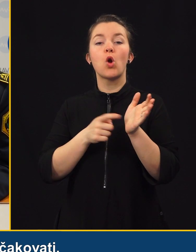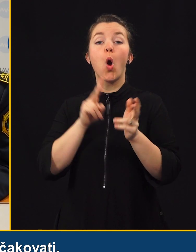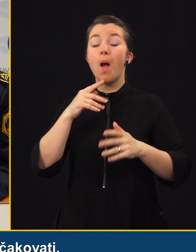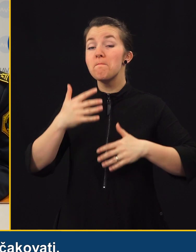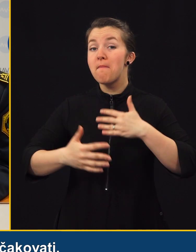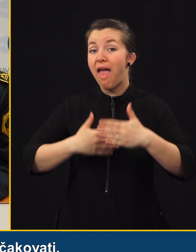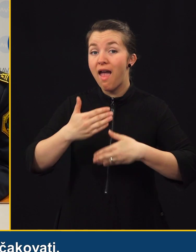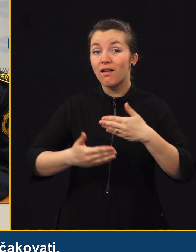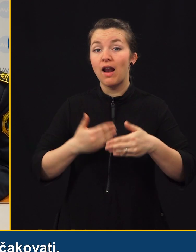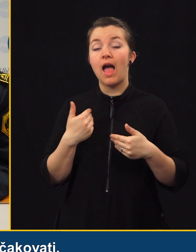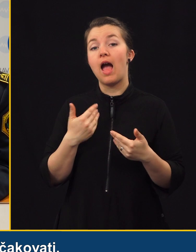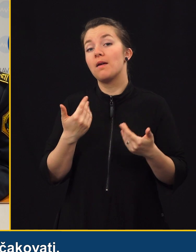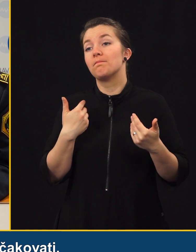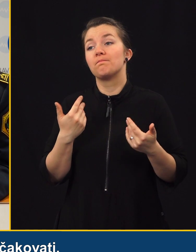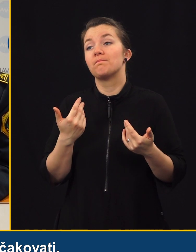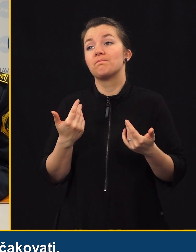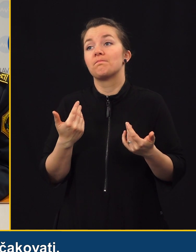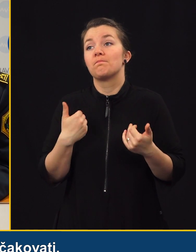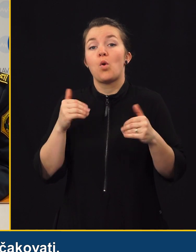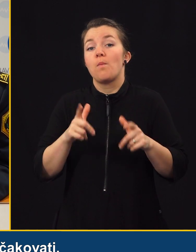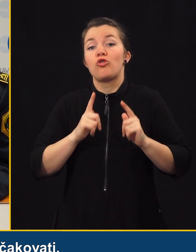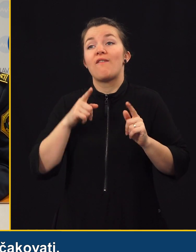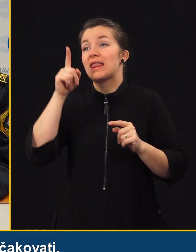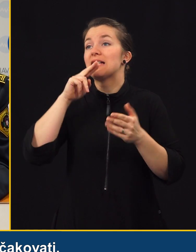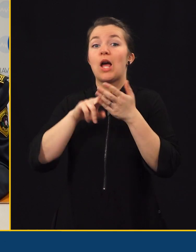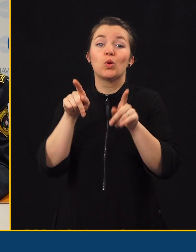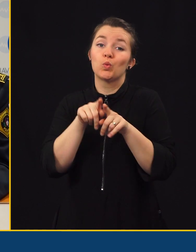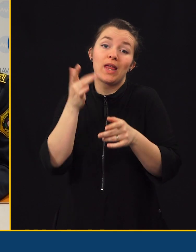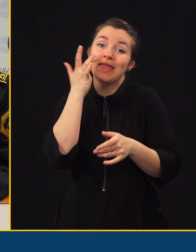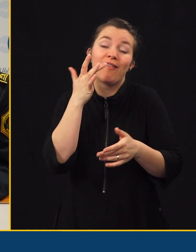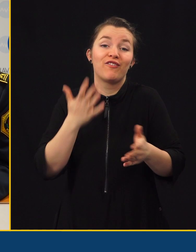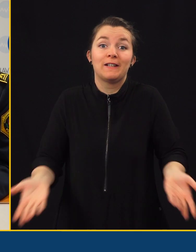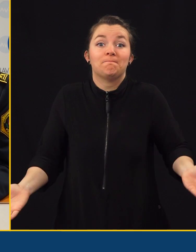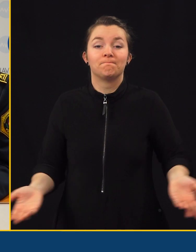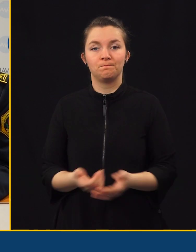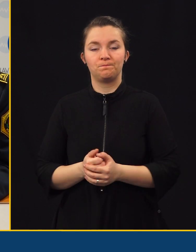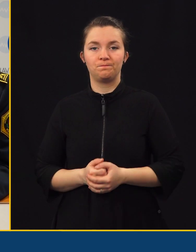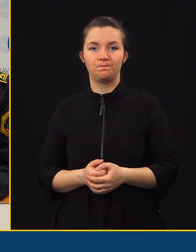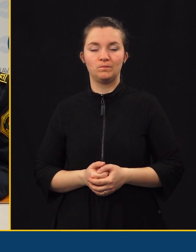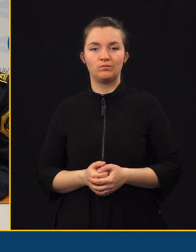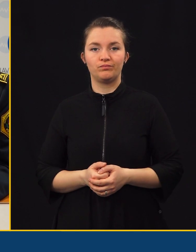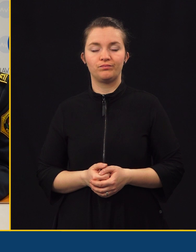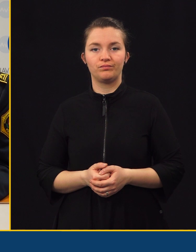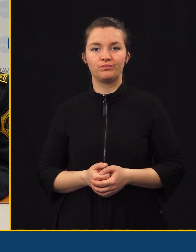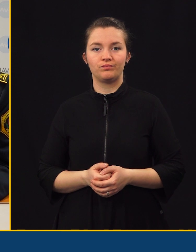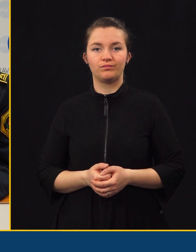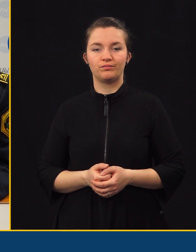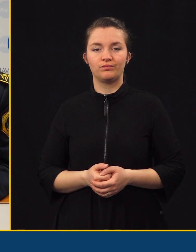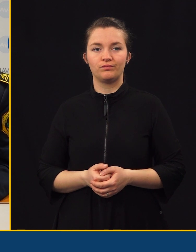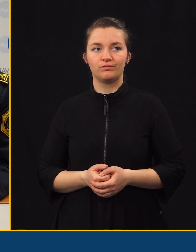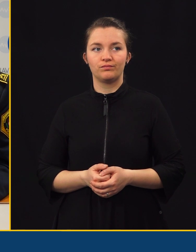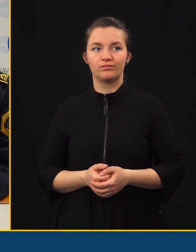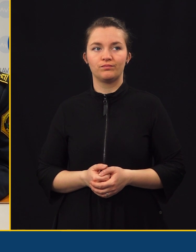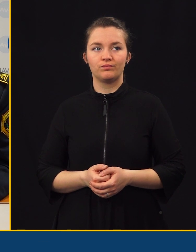ko je megla, se pač moramo pričakovati, da se kaki znak tudi ne bo videl. Tako je. Še kakšno vprašanje? Ja, pa zelo,